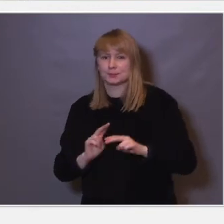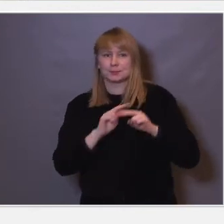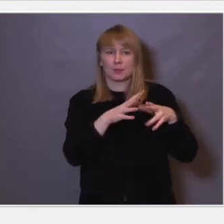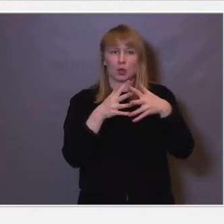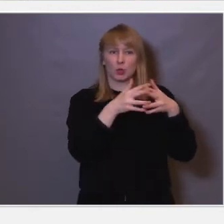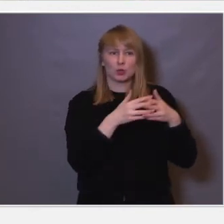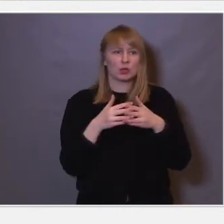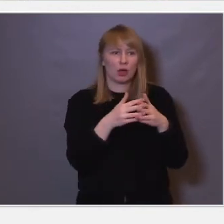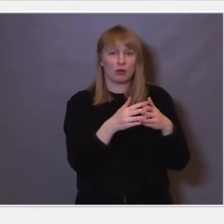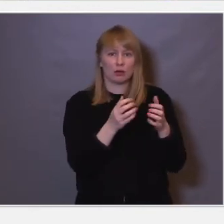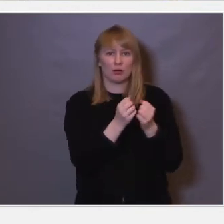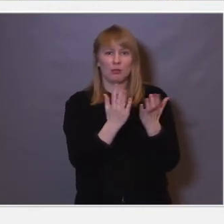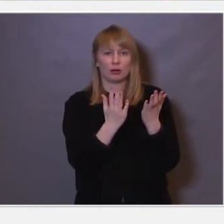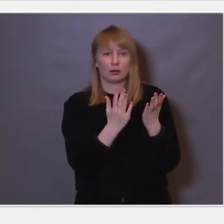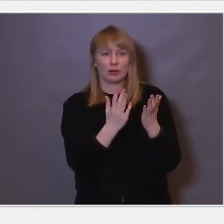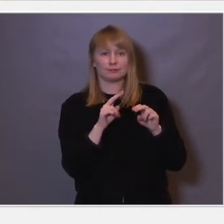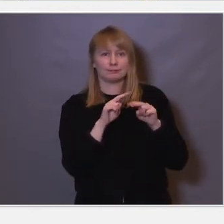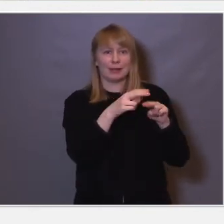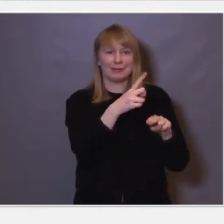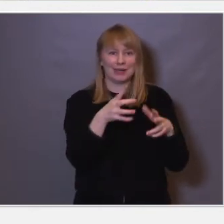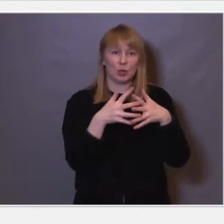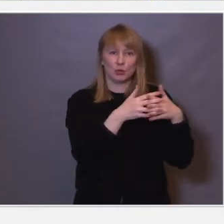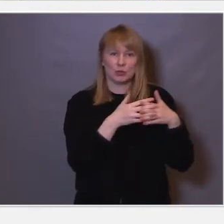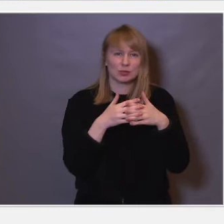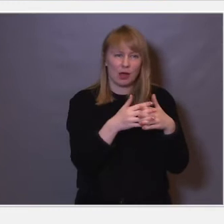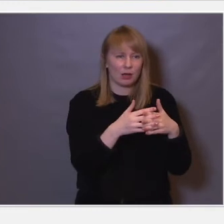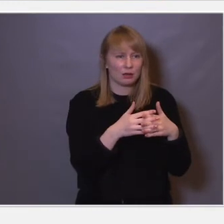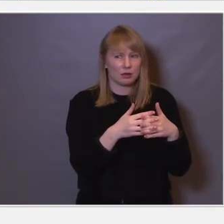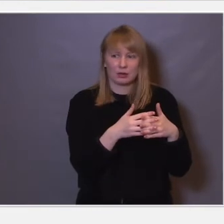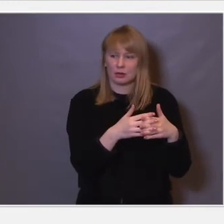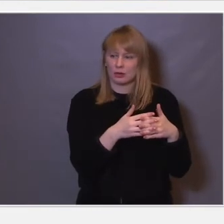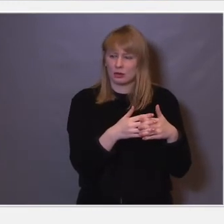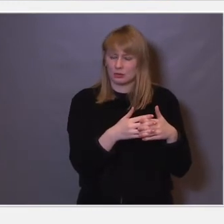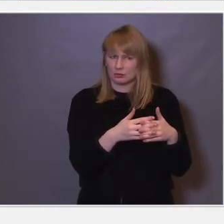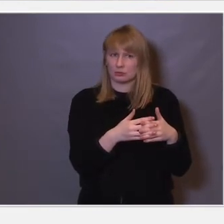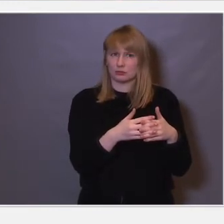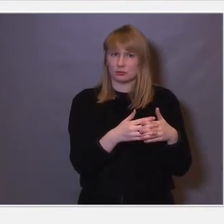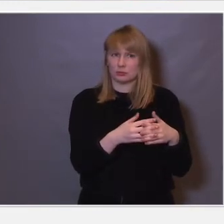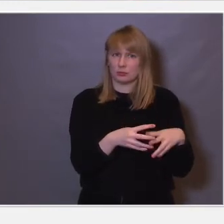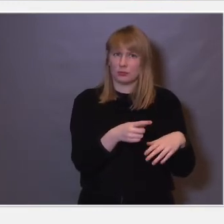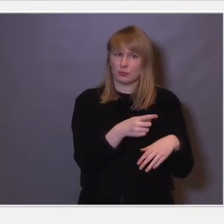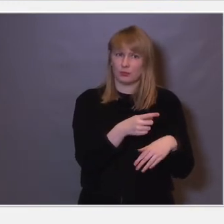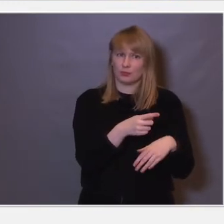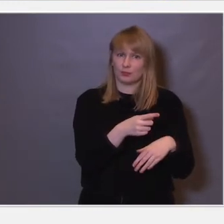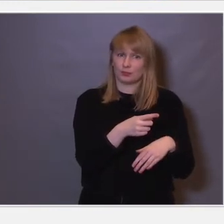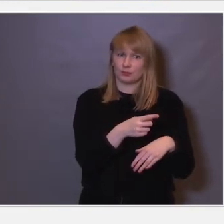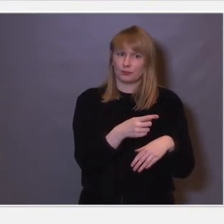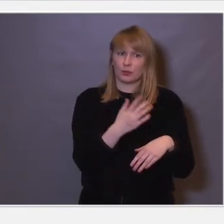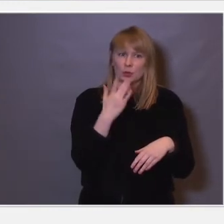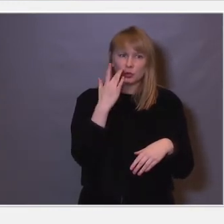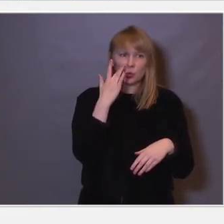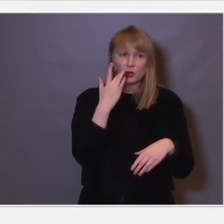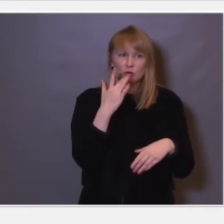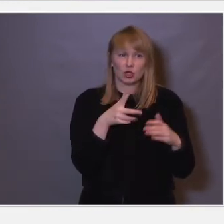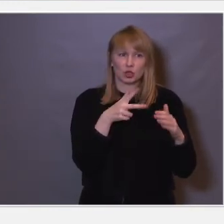utrolig mange som kommer til i USA, så har man funnet ut når de slutter å snakke uten aksang. Da har man